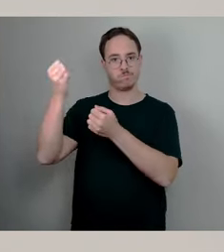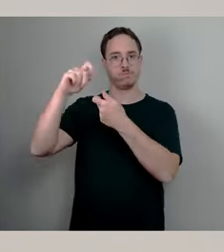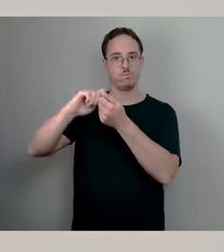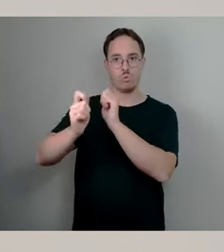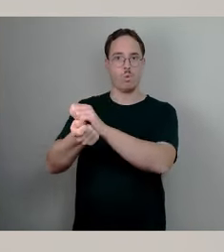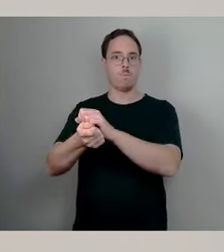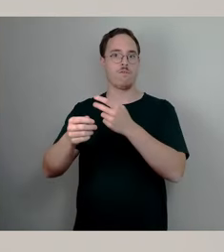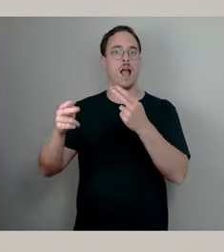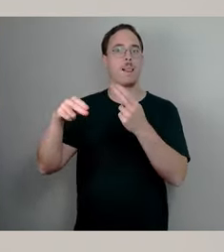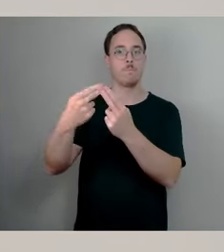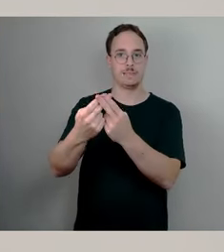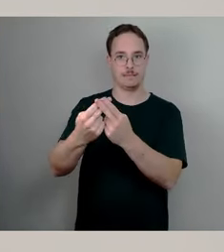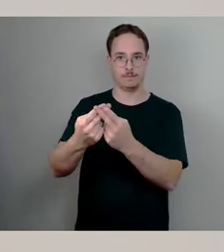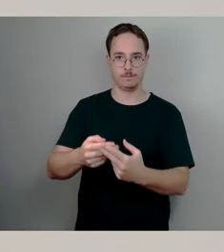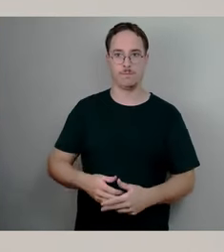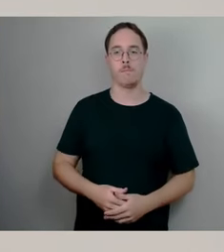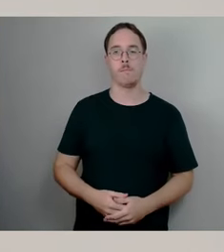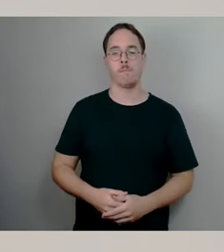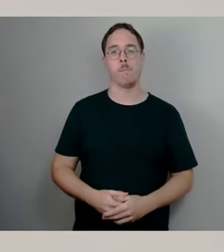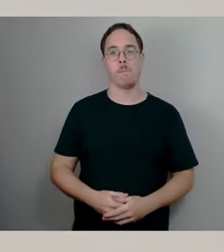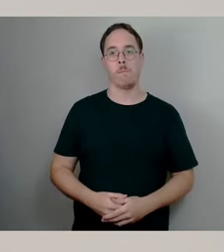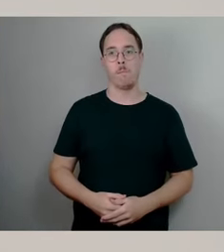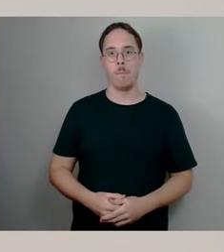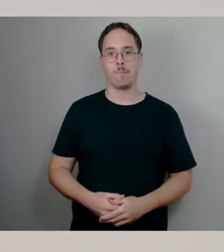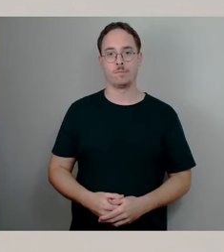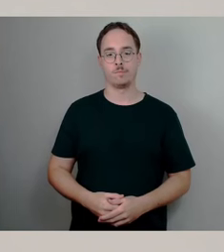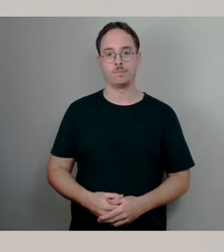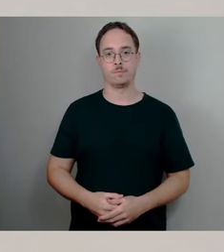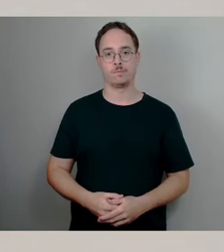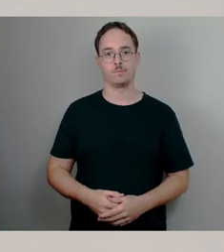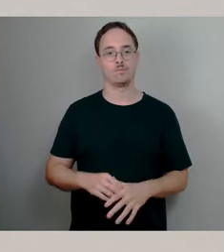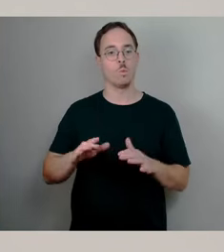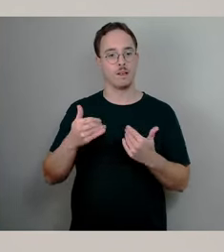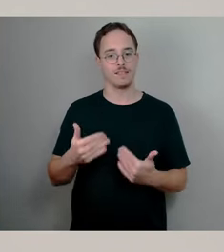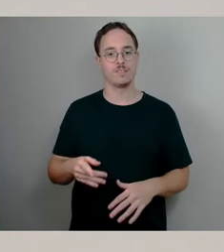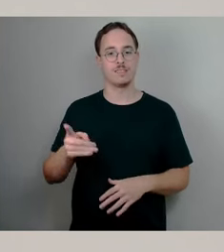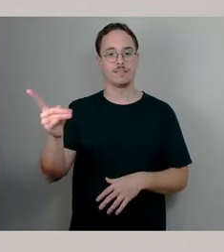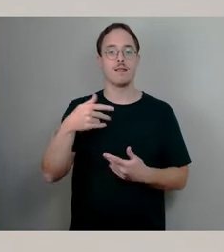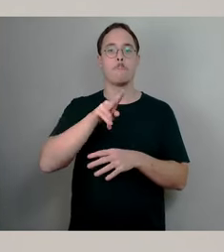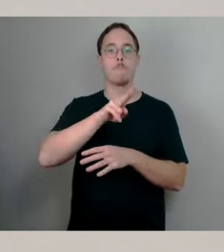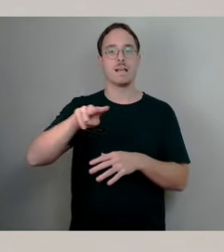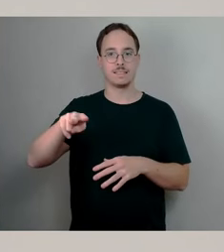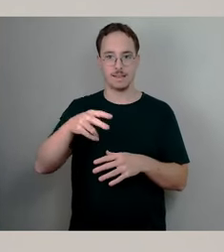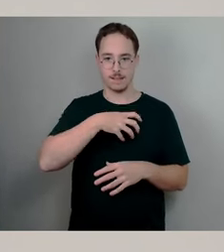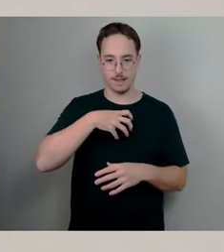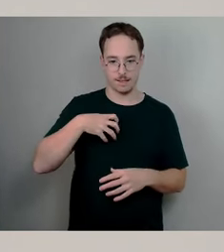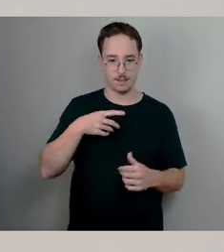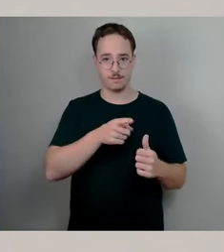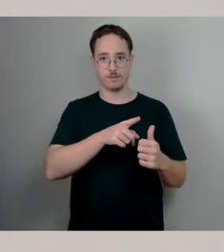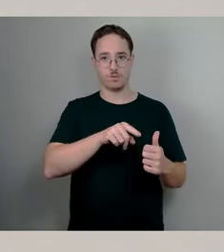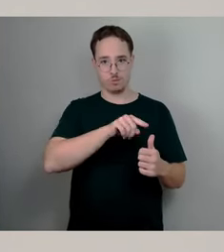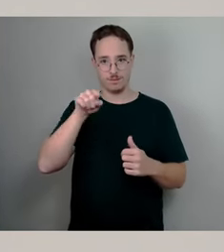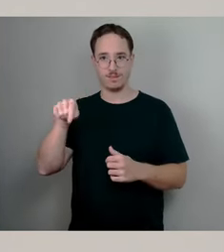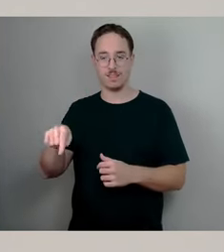anderen Großveranstaltungen im Messegelände Kontakt zwischen dem Straßentiefbauamt und der Messe Dresden. Und hier ist einfach